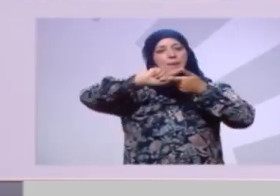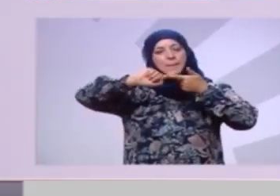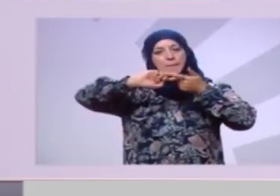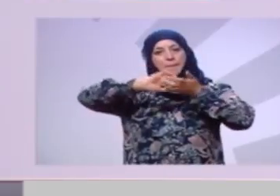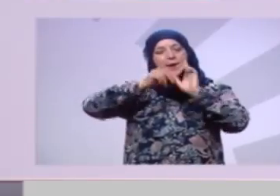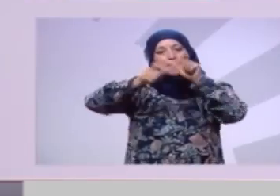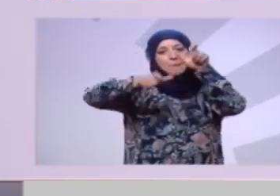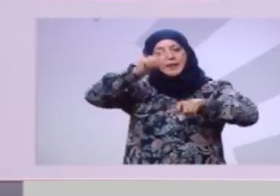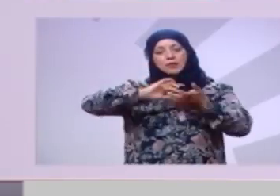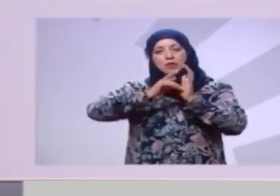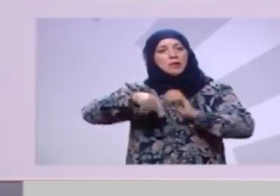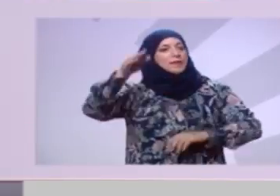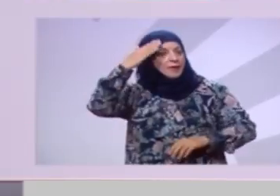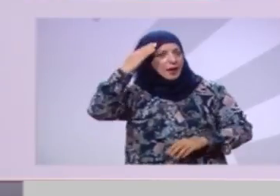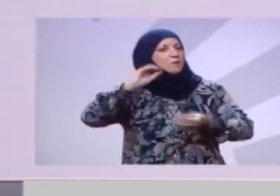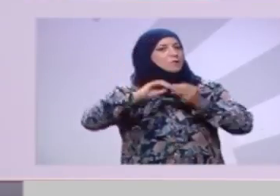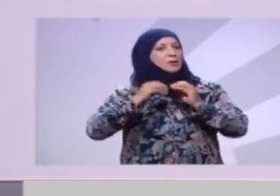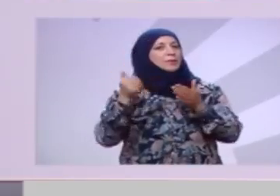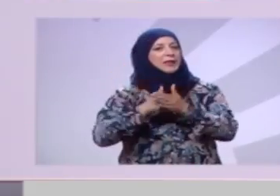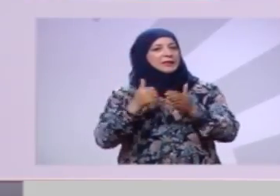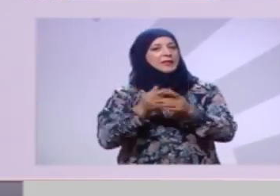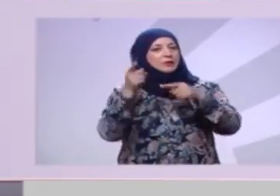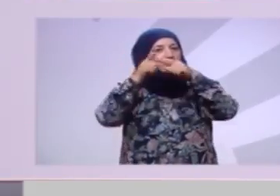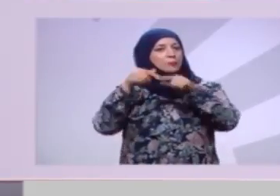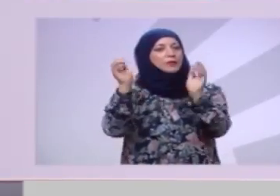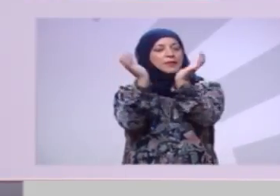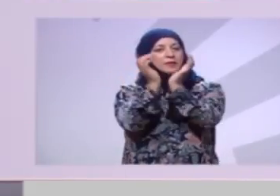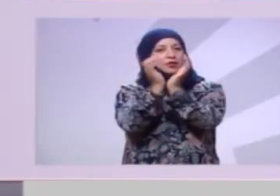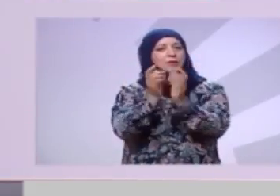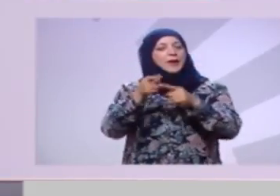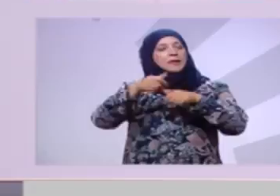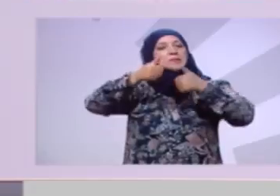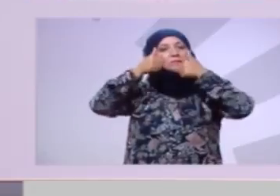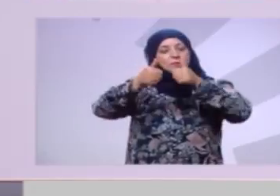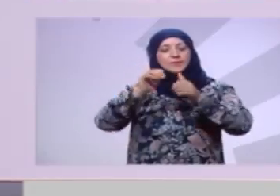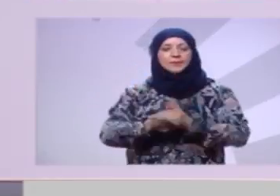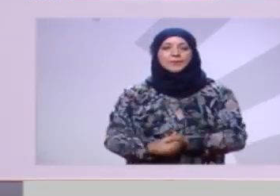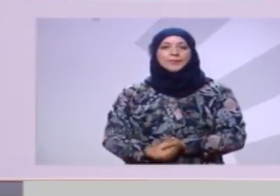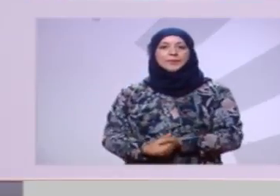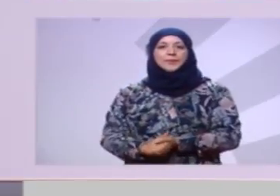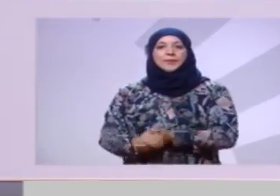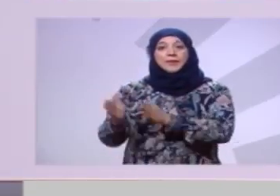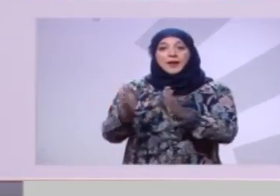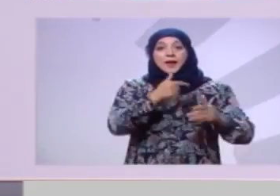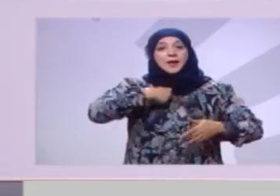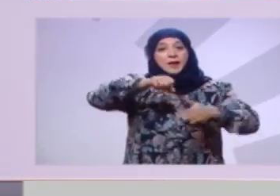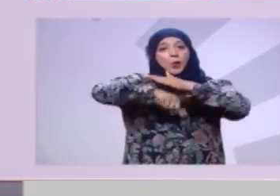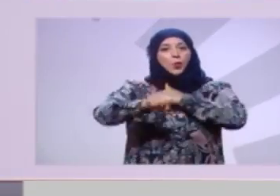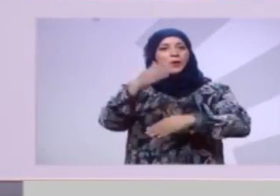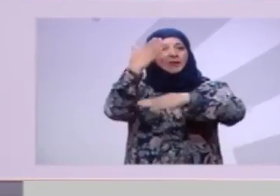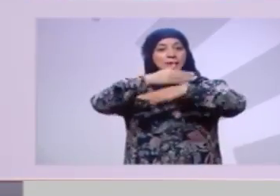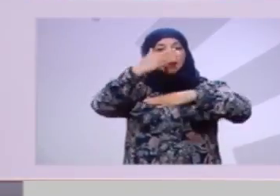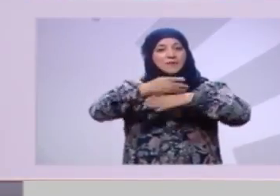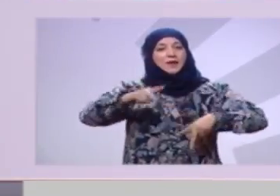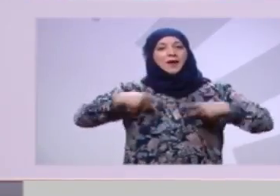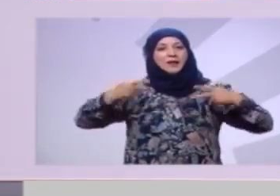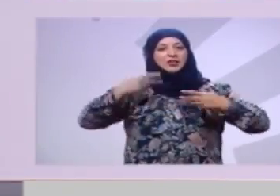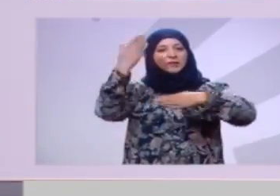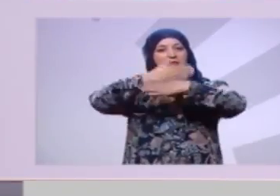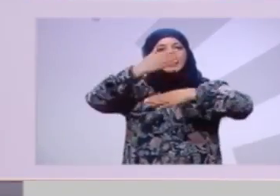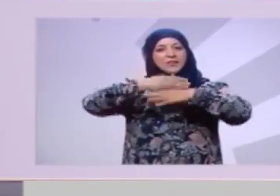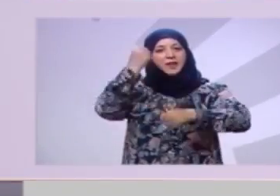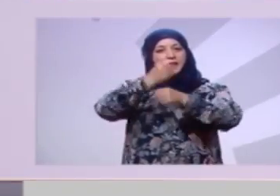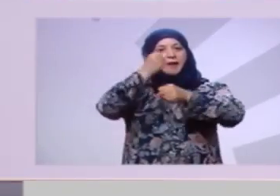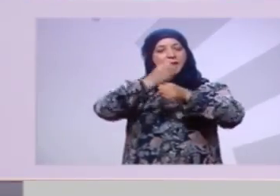نعرف مشكلهم الاقتصادية ونعرف مشكلهم الاجتماعية بالقدام انا قلت قفصة عايش في قفصة ونقدر في